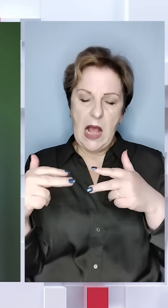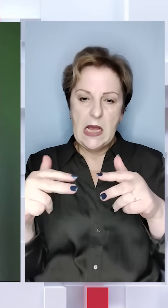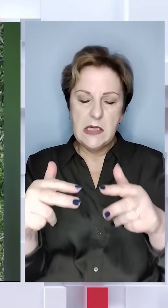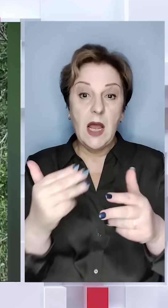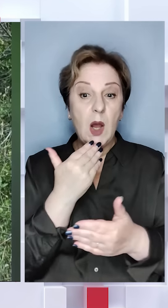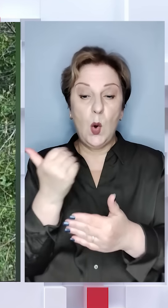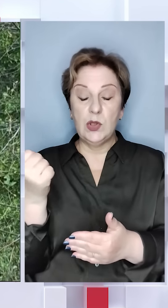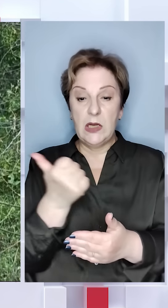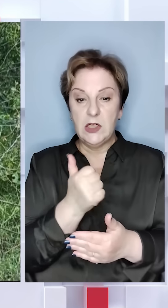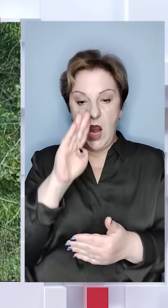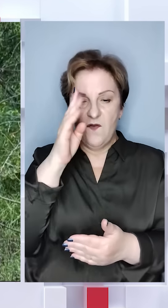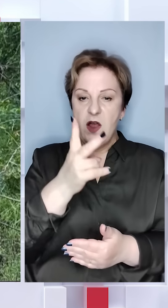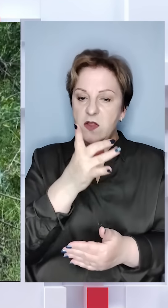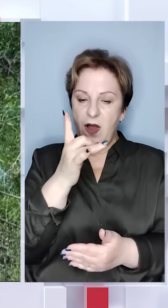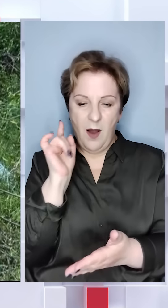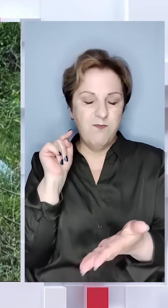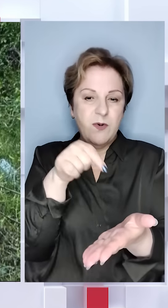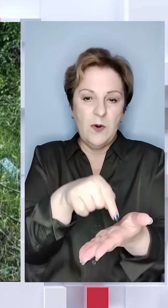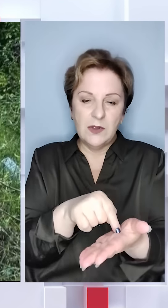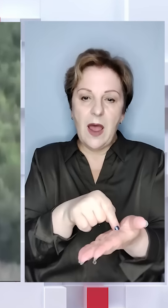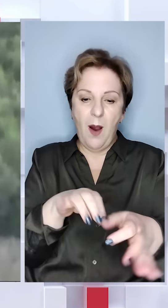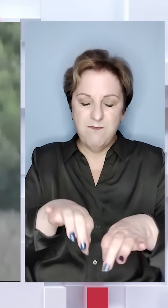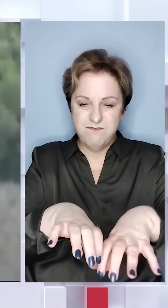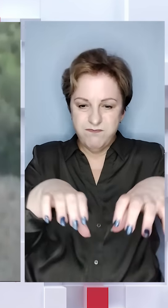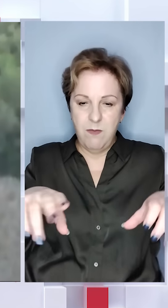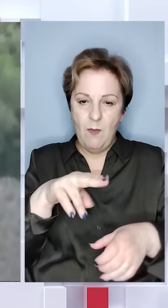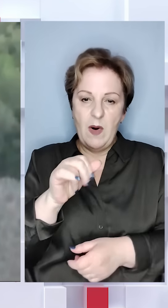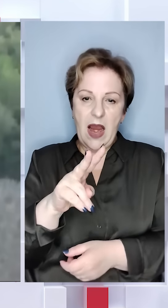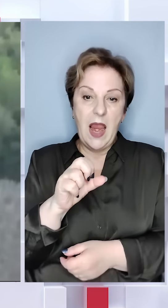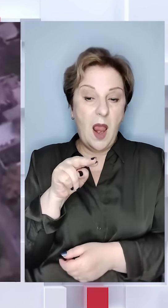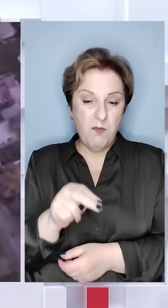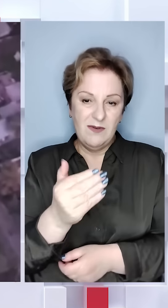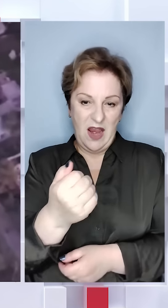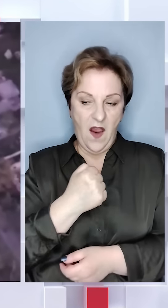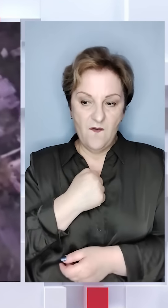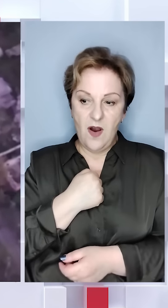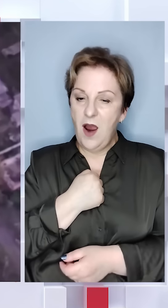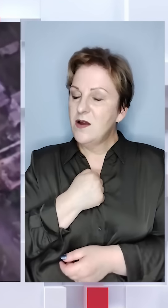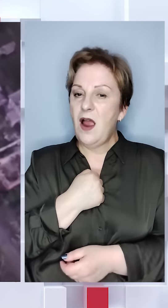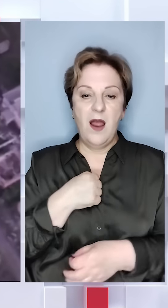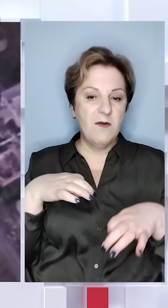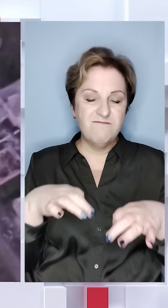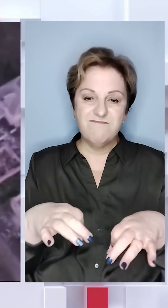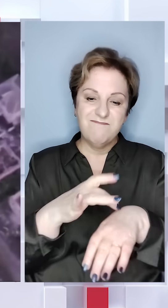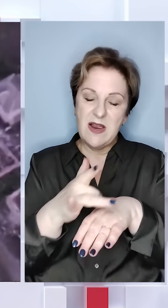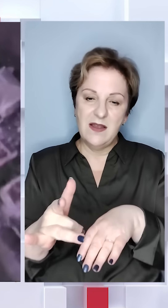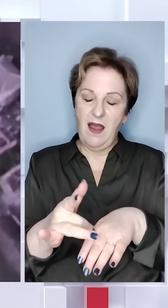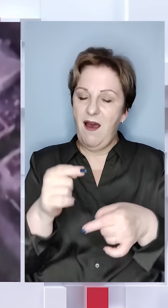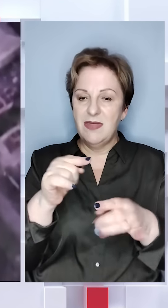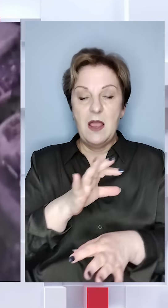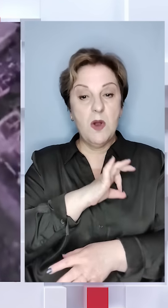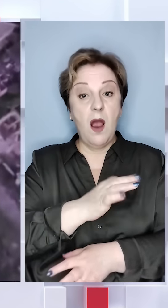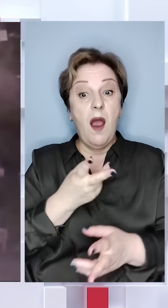дронів. За останній тиждень окупати двічі поцілили по пікапах воїнів-хартійців. Машини знищені, непридатні для